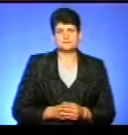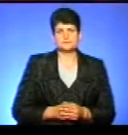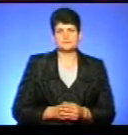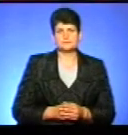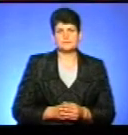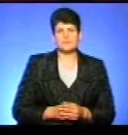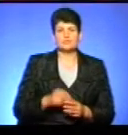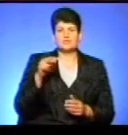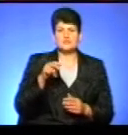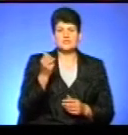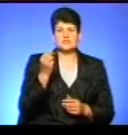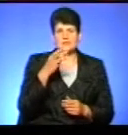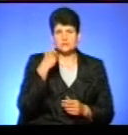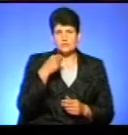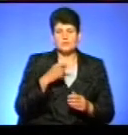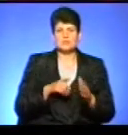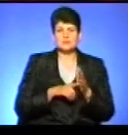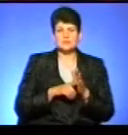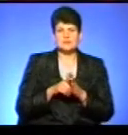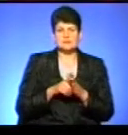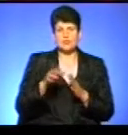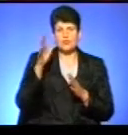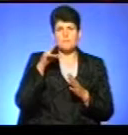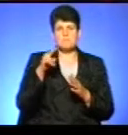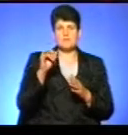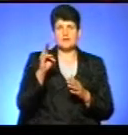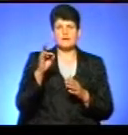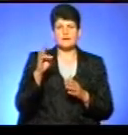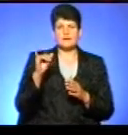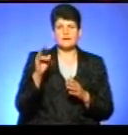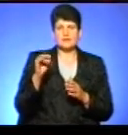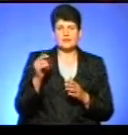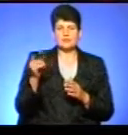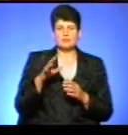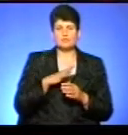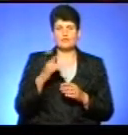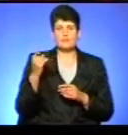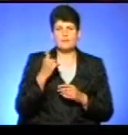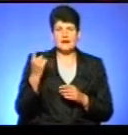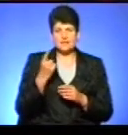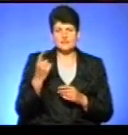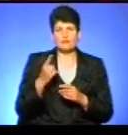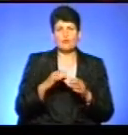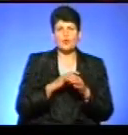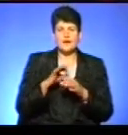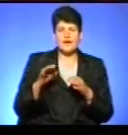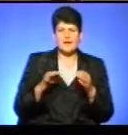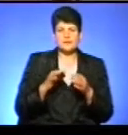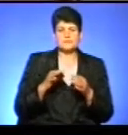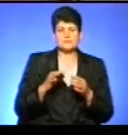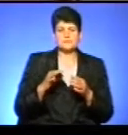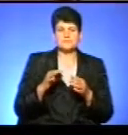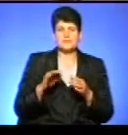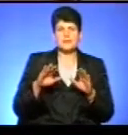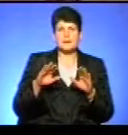У 2013 році ми стартували із знакомими пікніками. Тернопіль був першим на цю проєктів взагалі такого проєкту в Україні, як наукові пікніки.